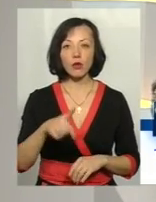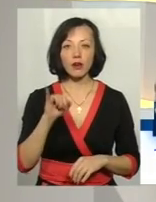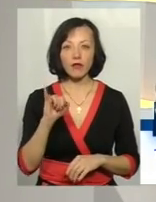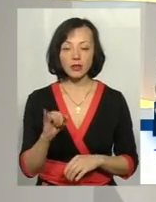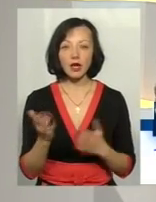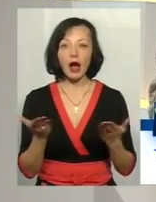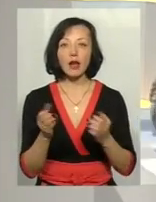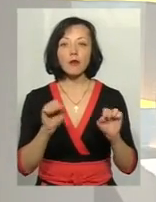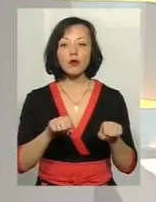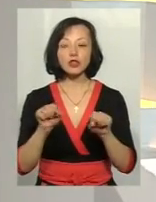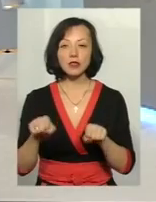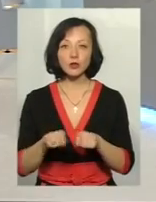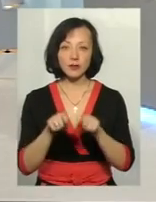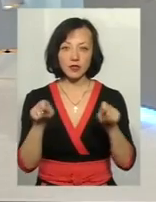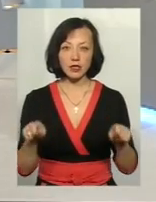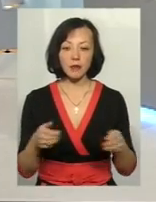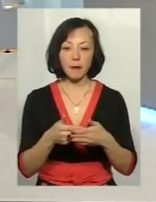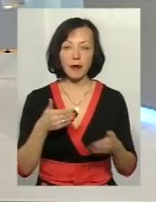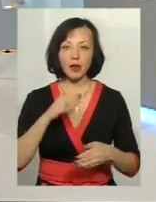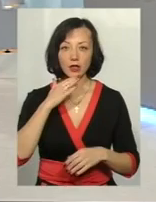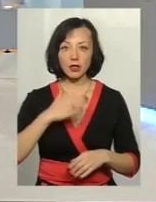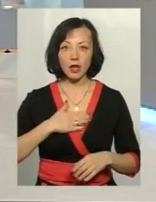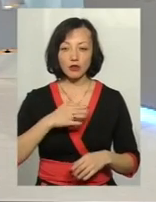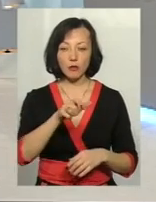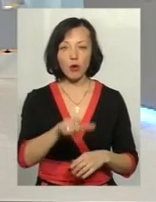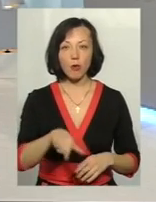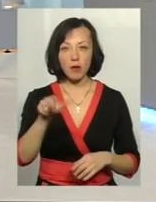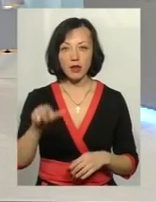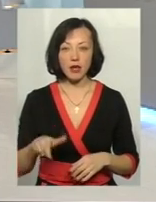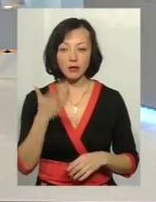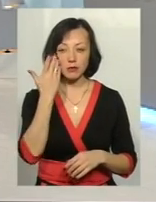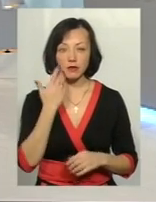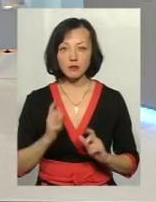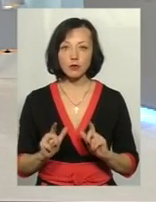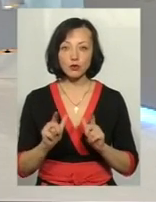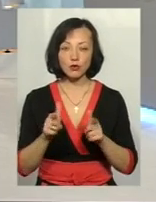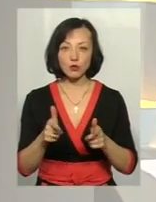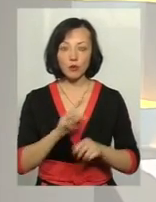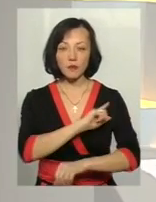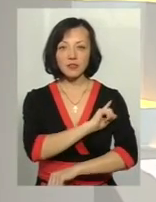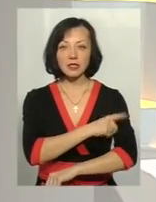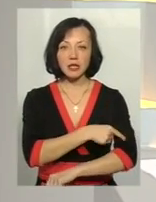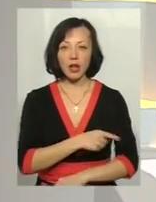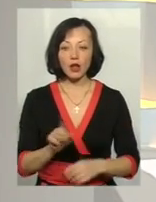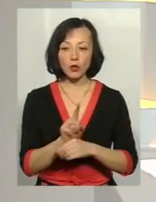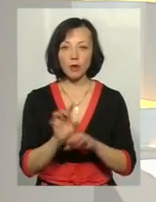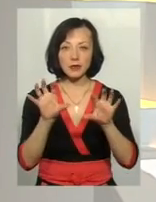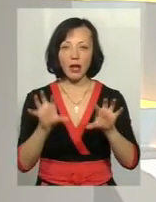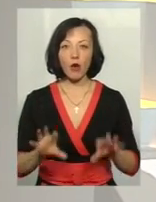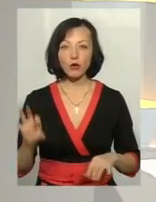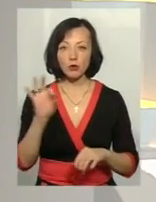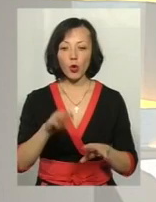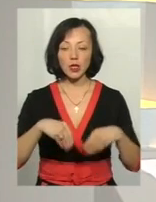які можливості відкрилися перед нашими громадянами зі вступом в силу тих норм закону України про надання